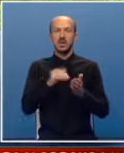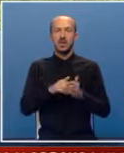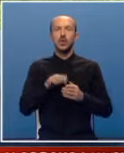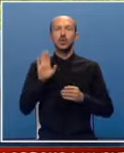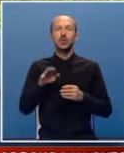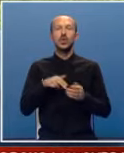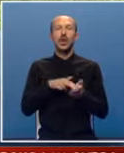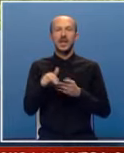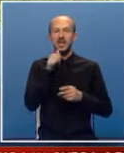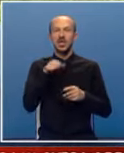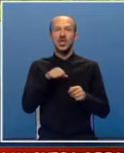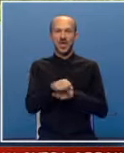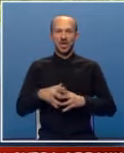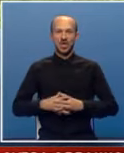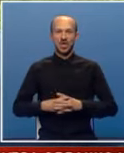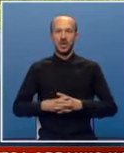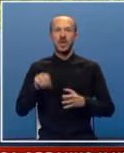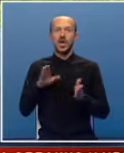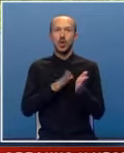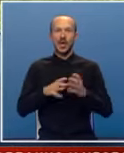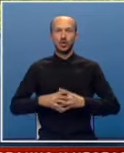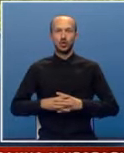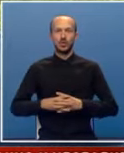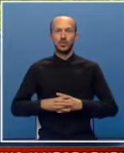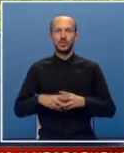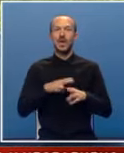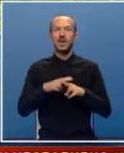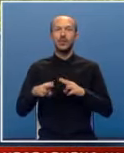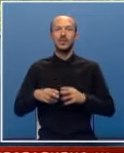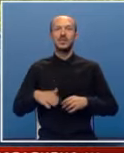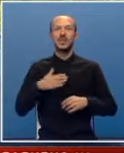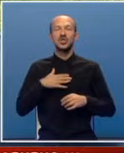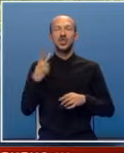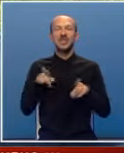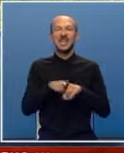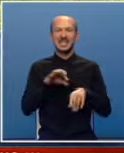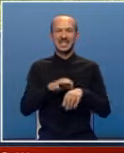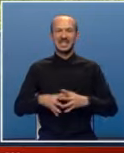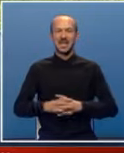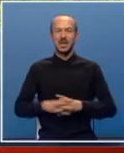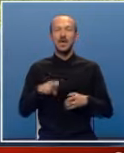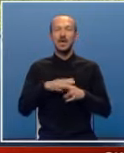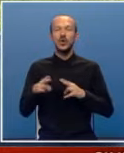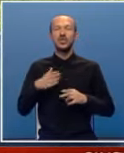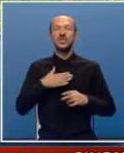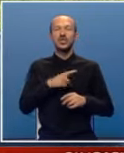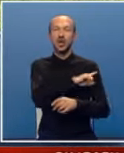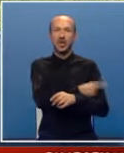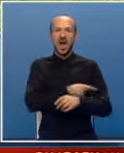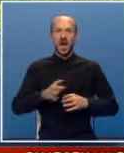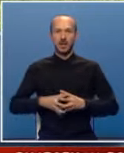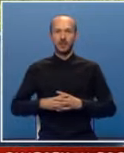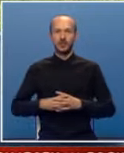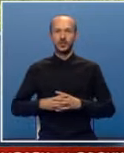otjerati, ganjati, da dokažu nevinost ove dve naše sestre. Nevinost ovi naše junaka